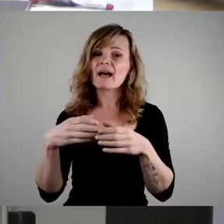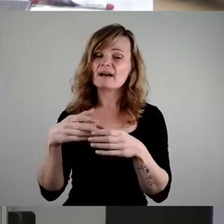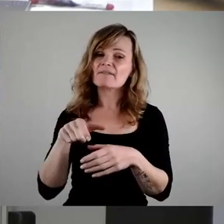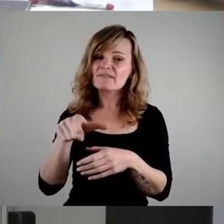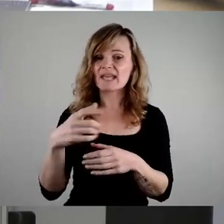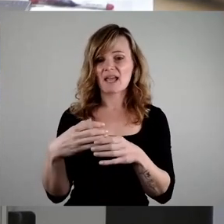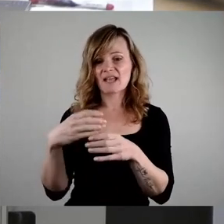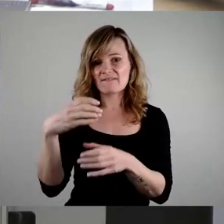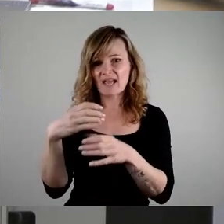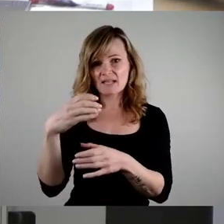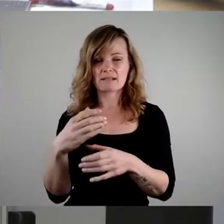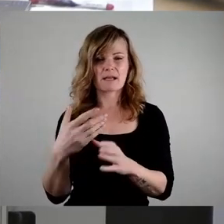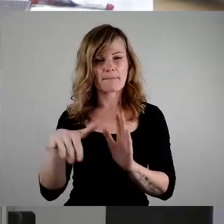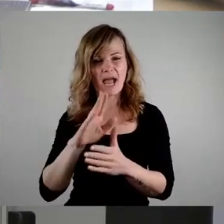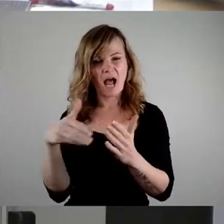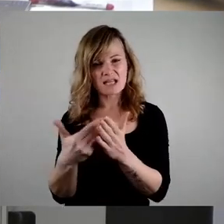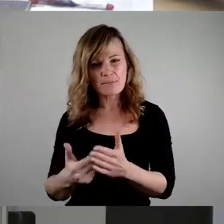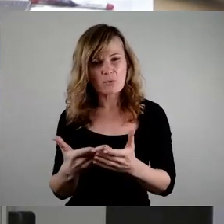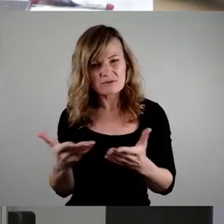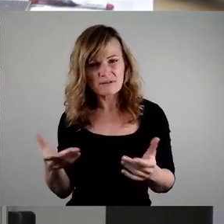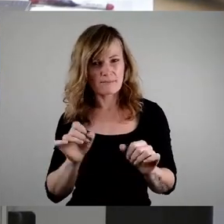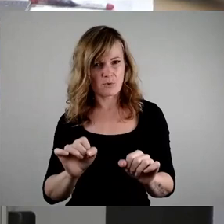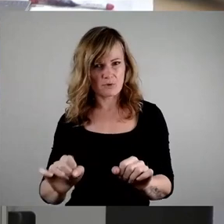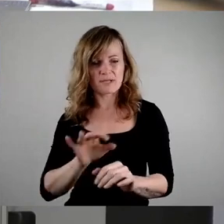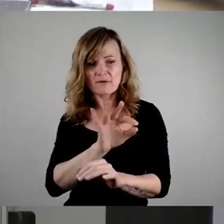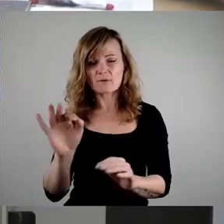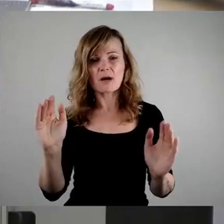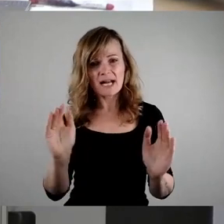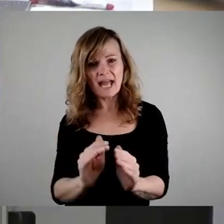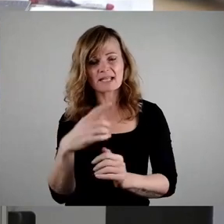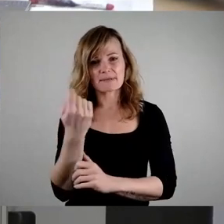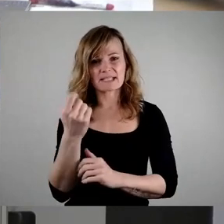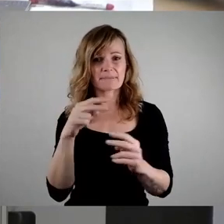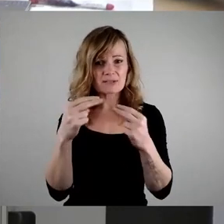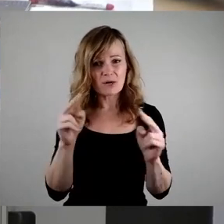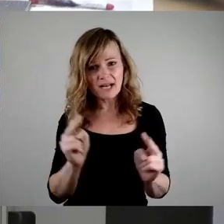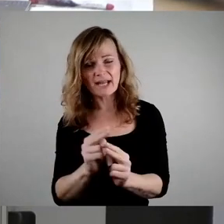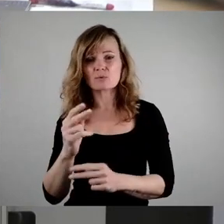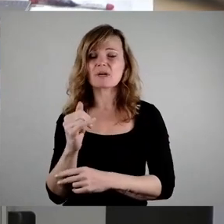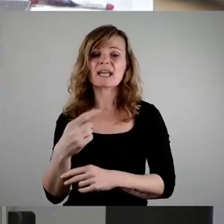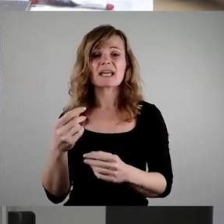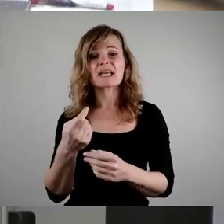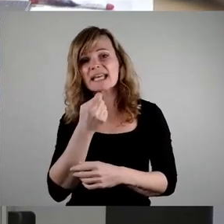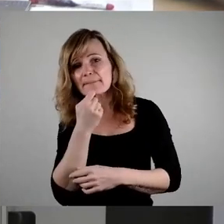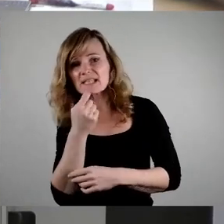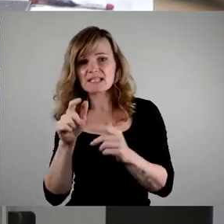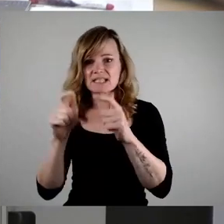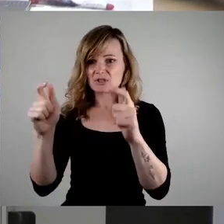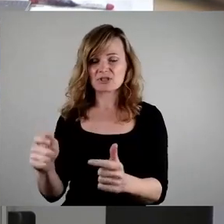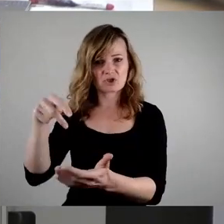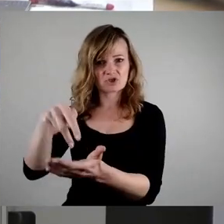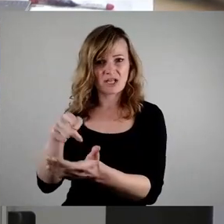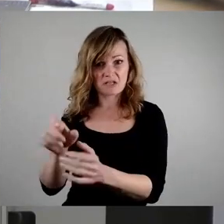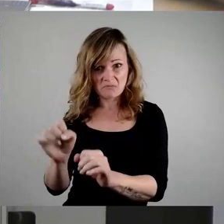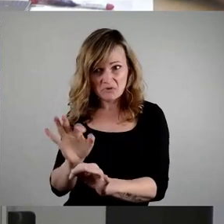auszuweiten, insbesondere auch auf kleinere gastronomische Betriebe und Imbissstände. Zweitens kann